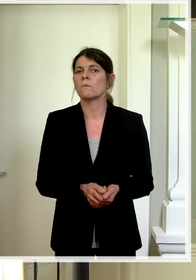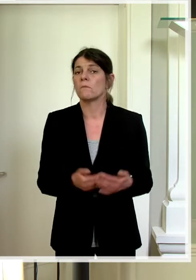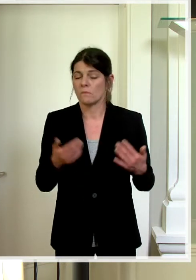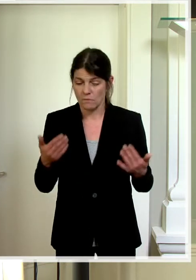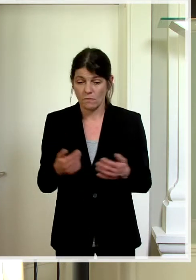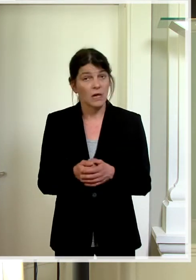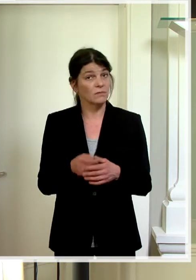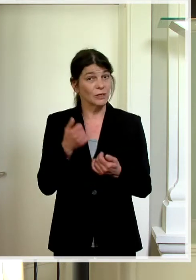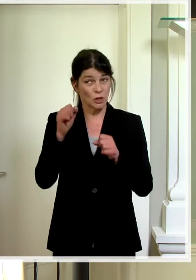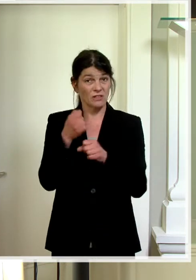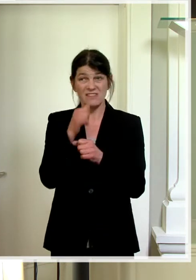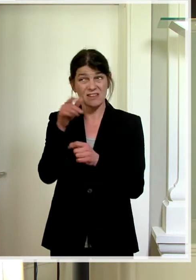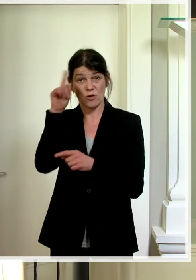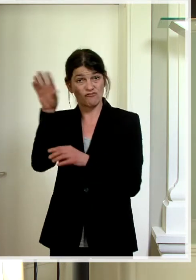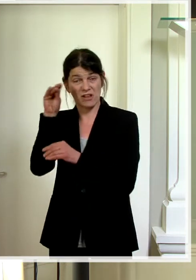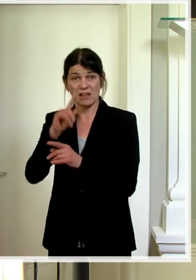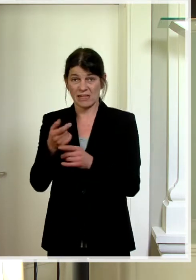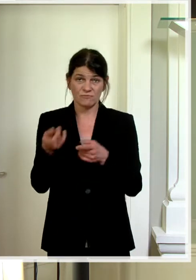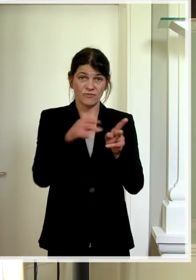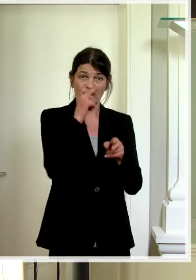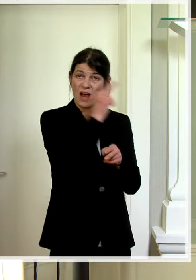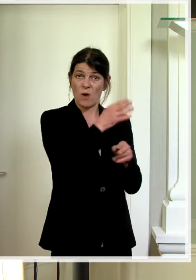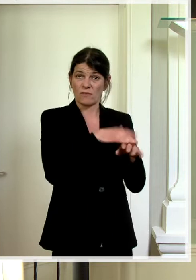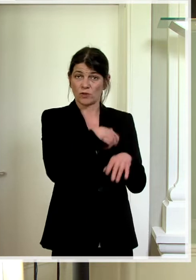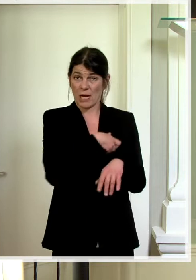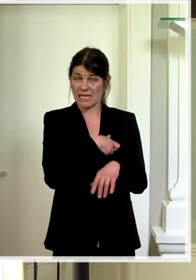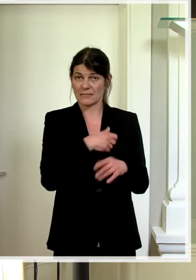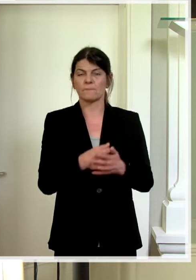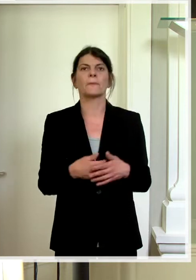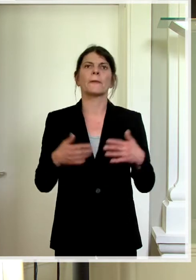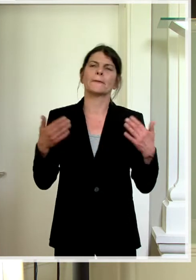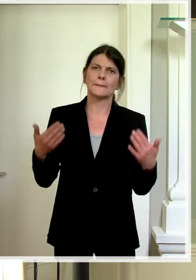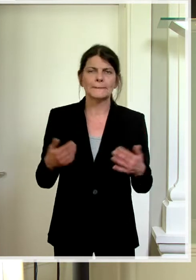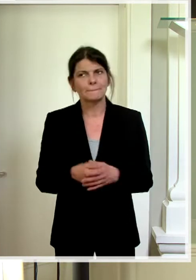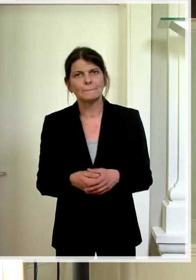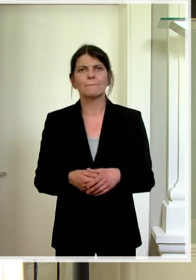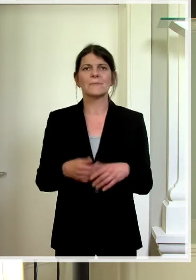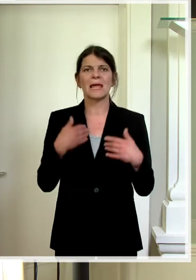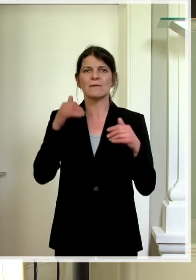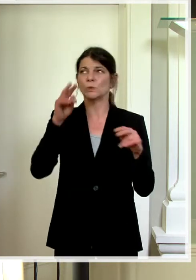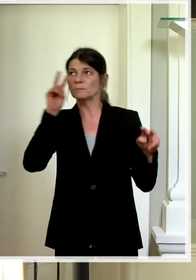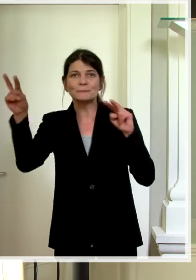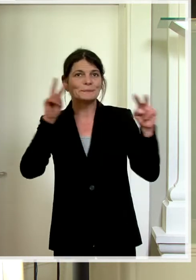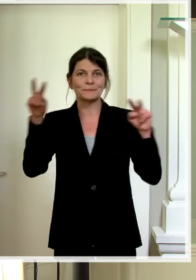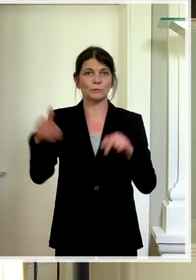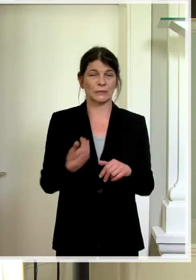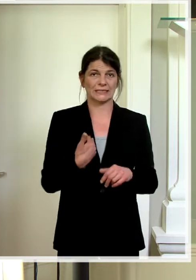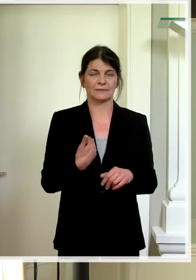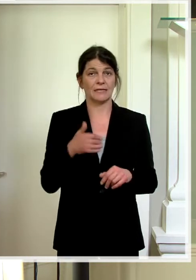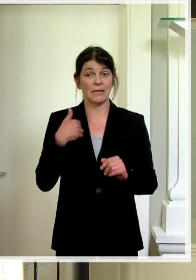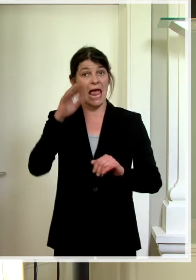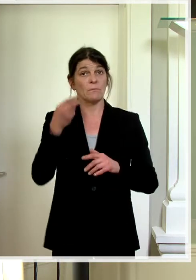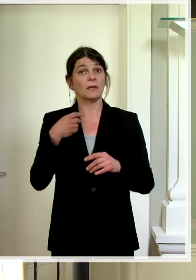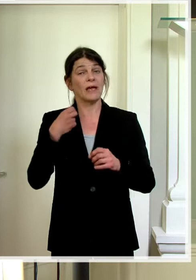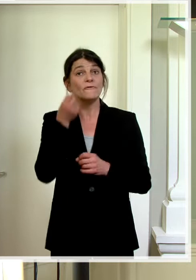Orientiert man sich jetzt doch mehr an der Schweiz? Also wir müssen uns an mehreren Dingen orientieren. Damit wir eine App